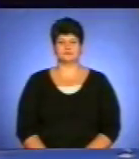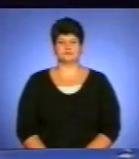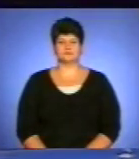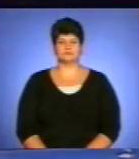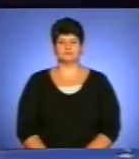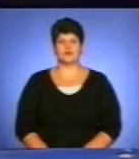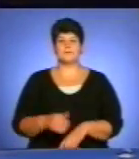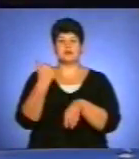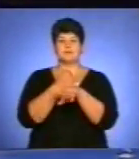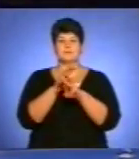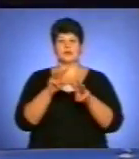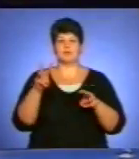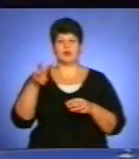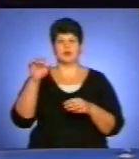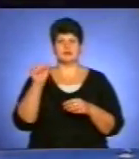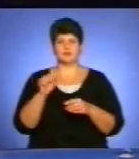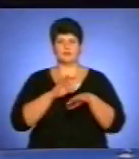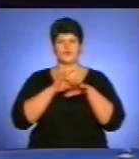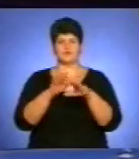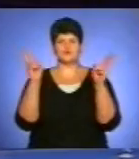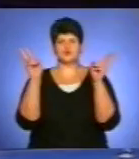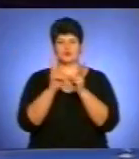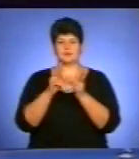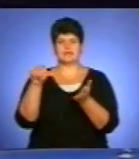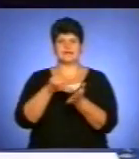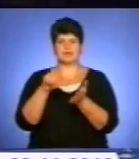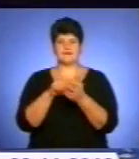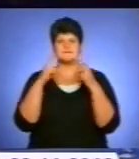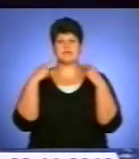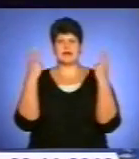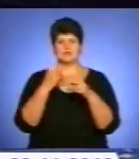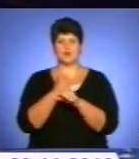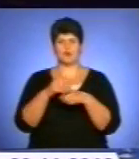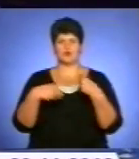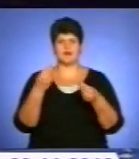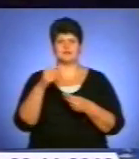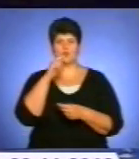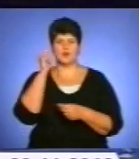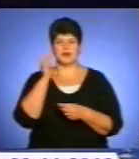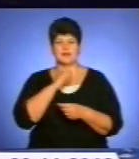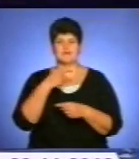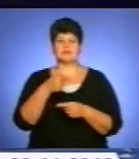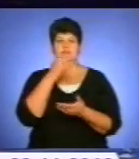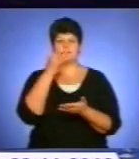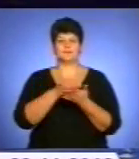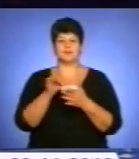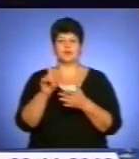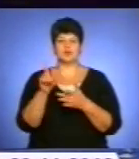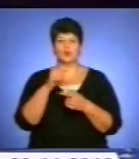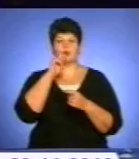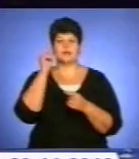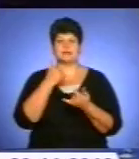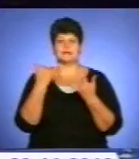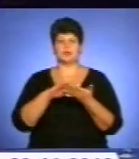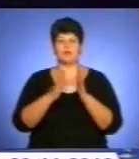Прем'єр-міністр Микола Азаров провів зустріч із представниками Федерації роботодавців України. Він повідомив, що Україна зараз